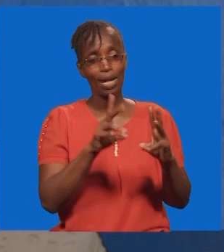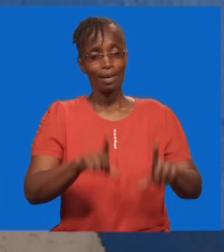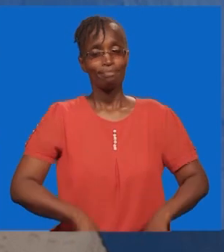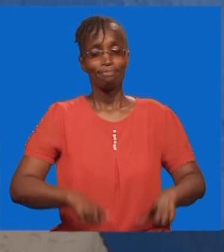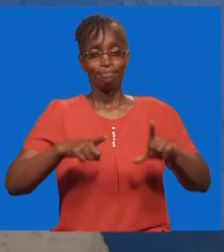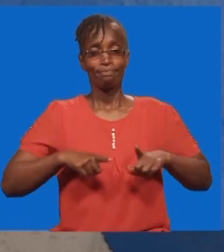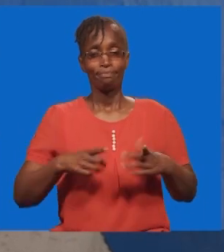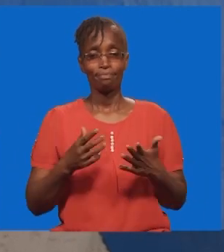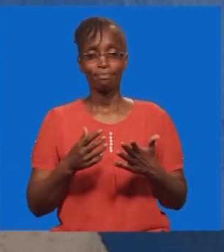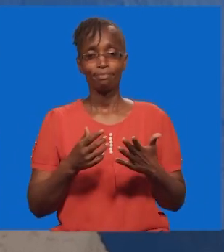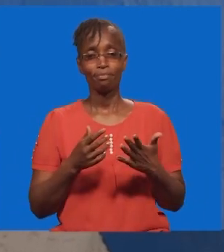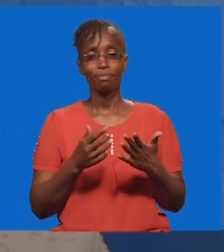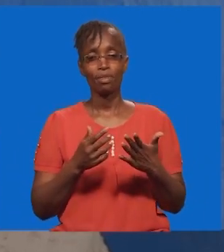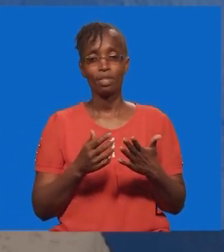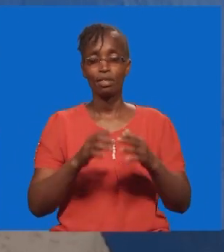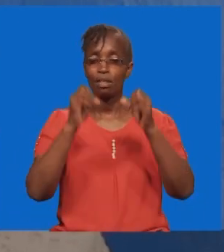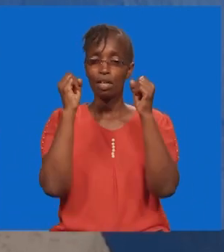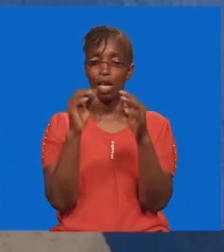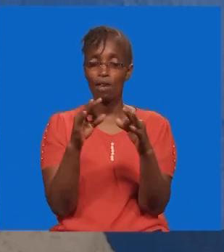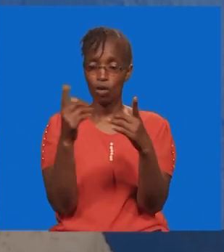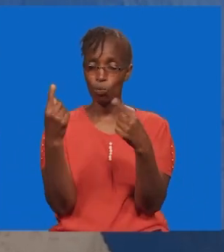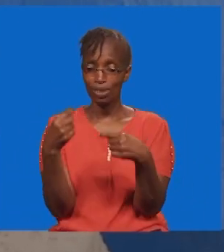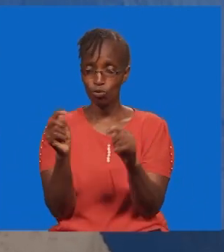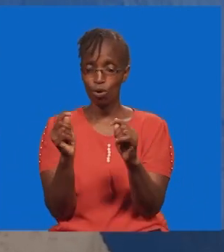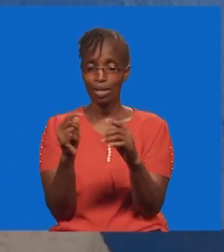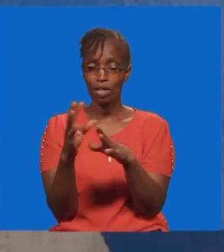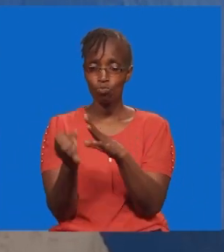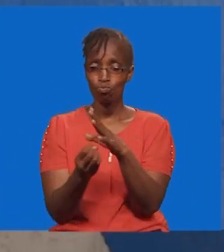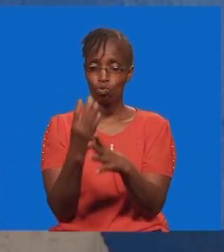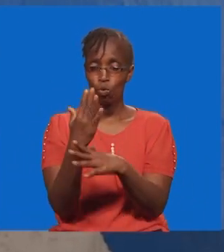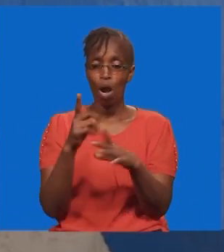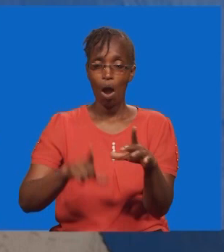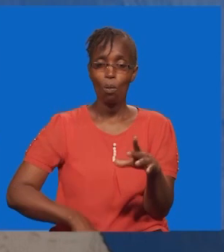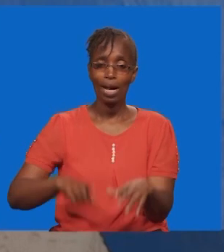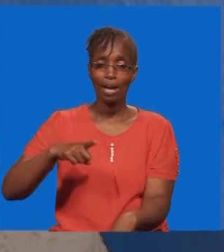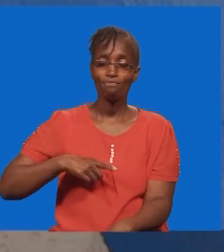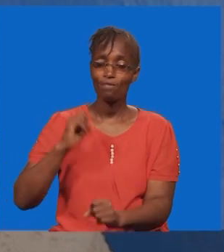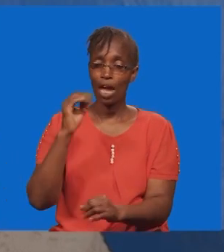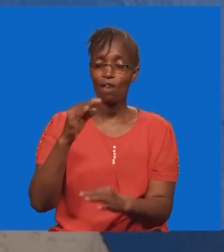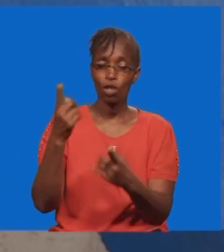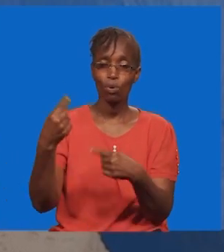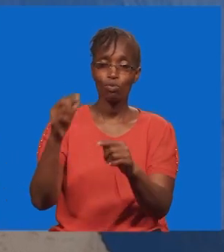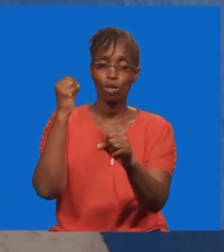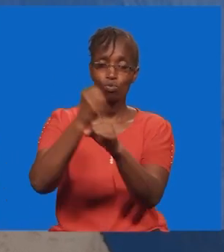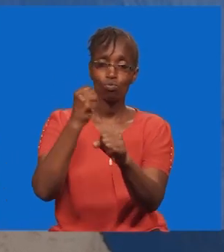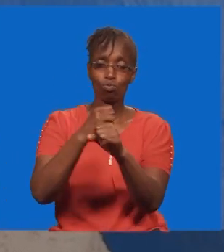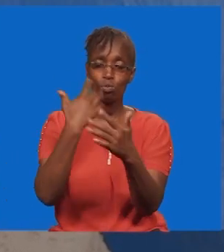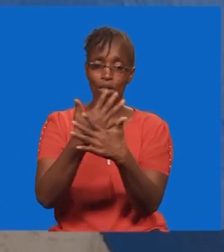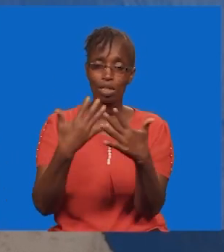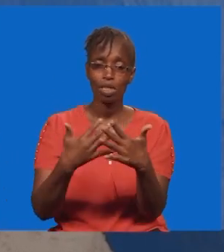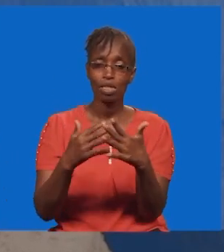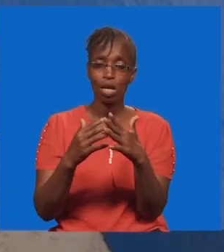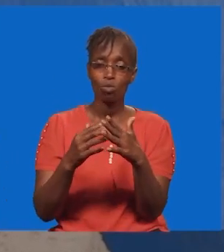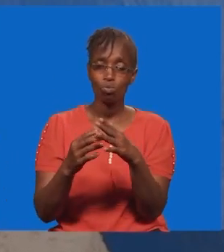kila siku. Tukipambana na maisha. Tukinjaribu kuimarisha maisha yetu. Tukinjaribu kuyafanya